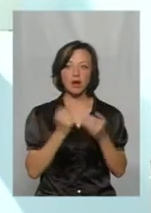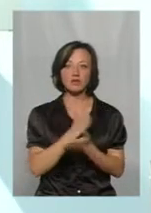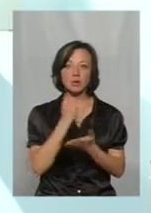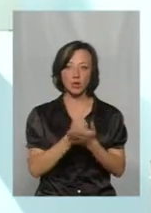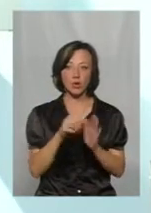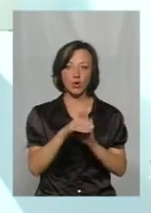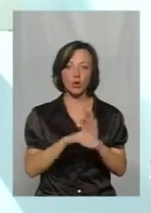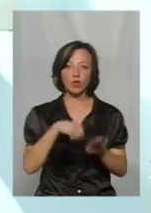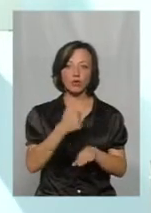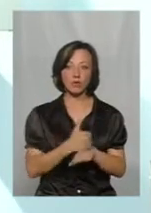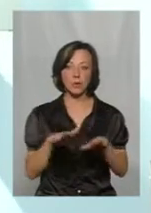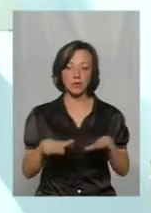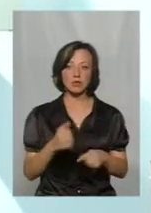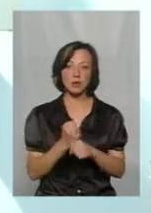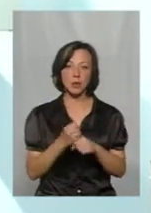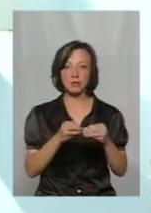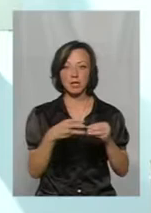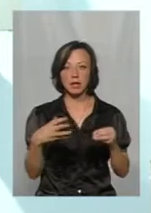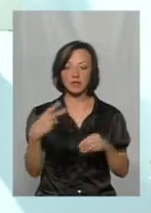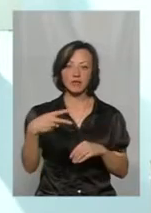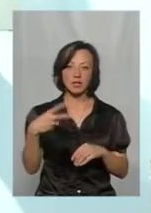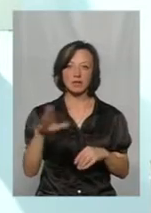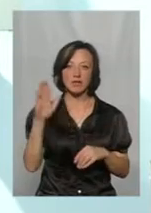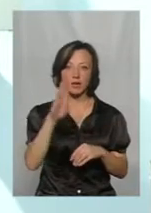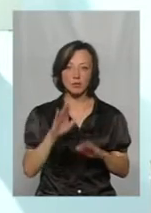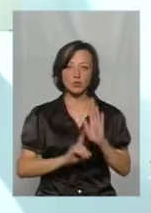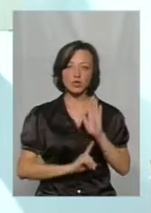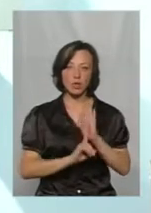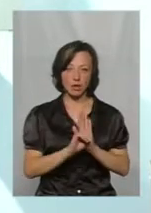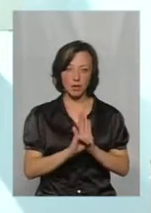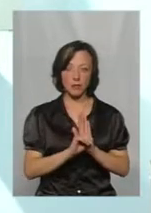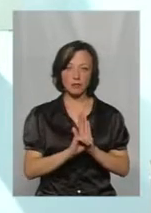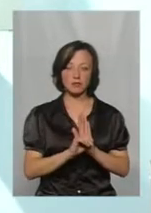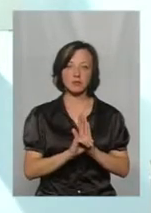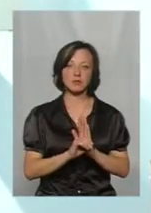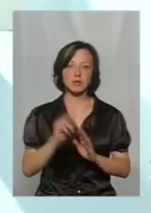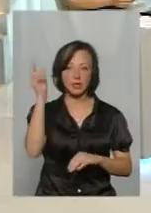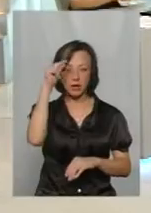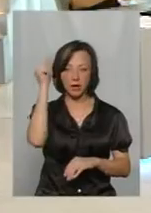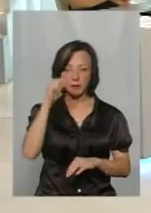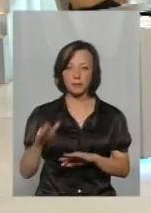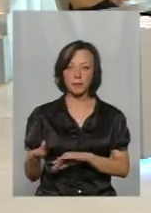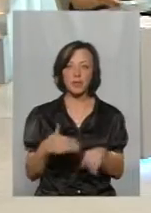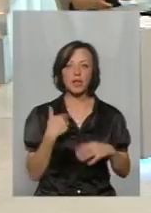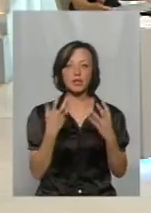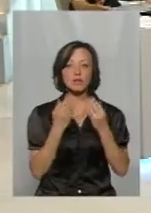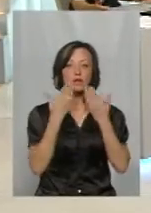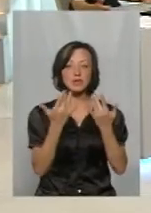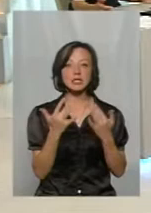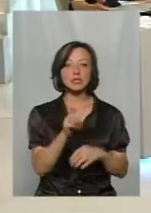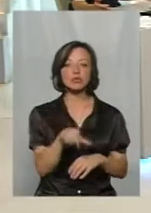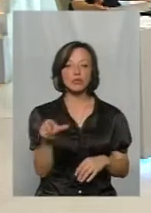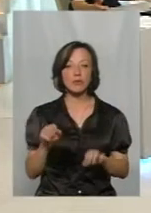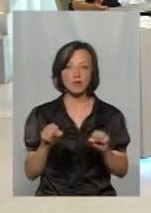основного місця роботи. Тому ми десь з 15-го, з 20-го вересня починаємо заняття. А я ще питала, скільки чоловік може